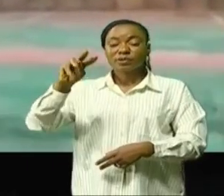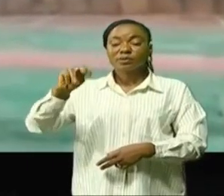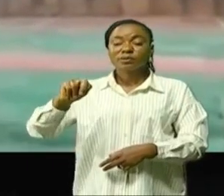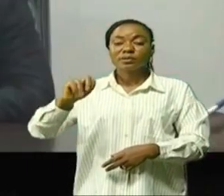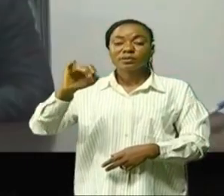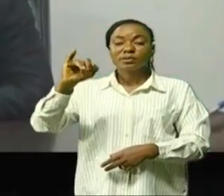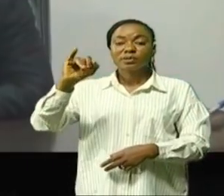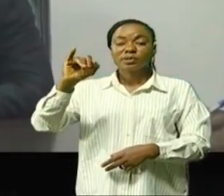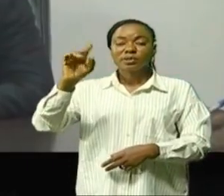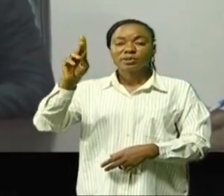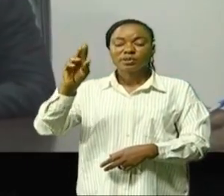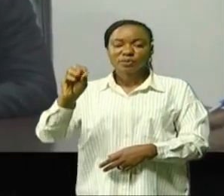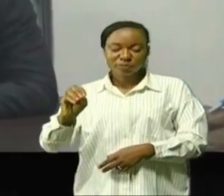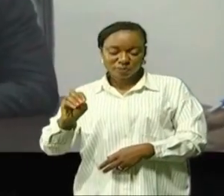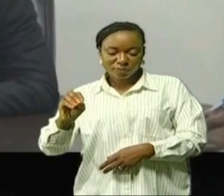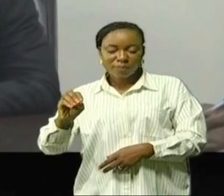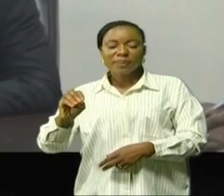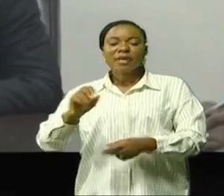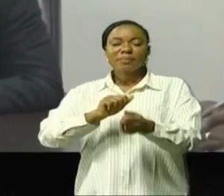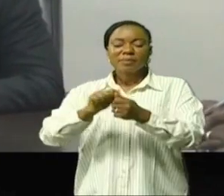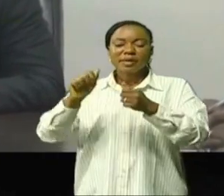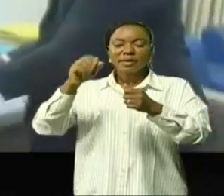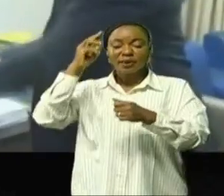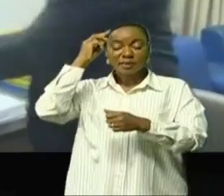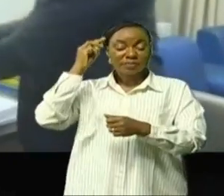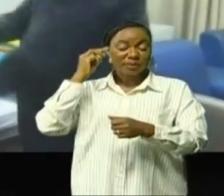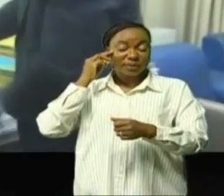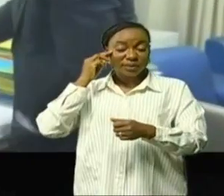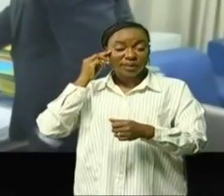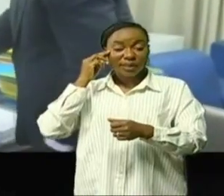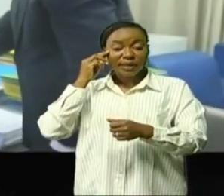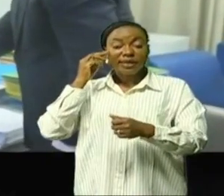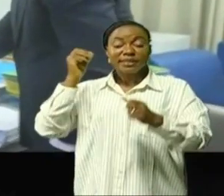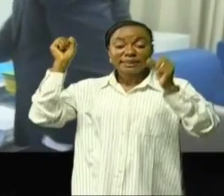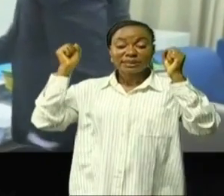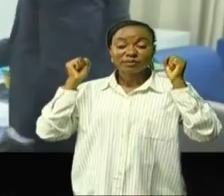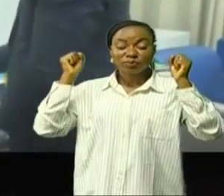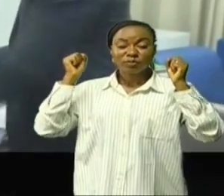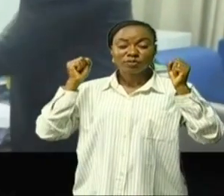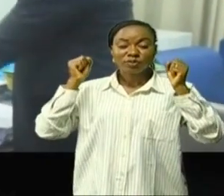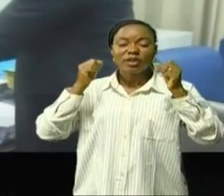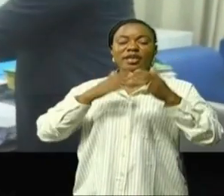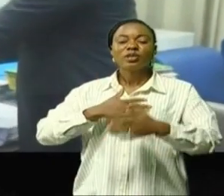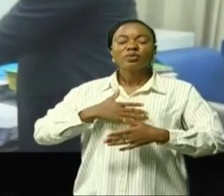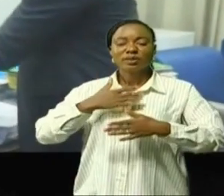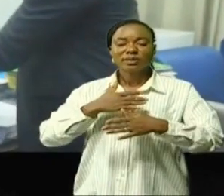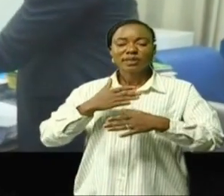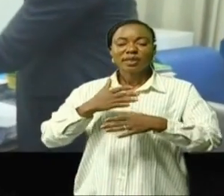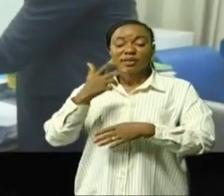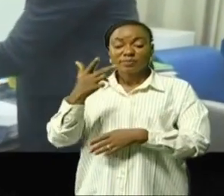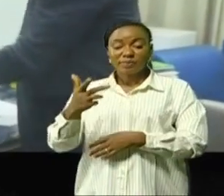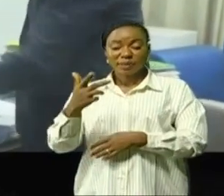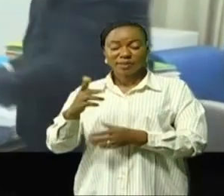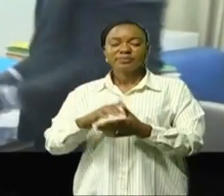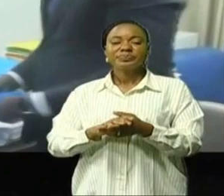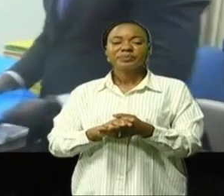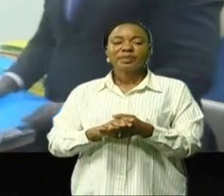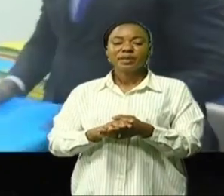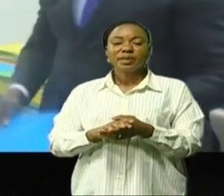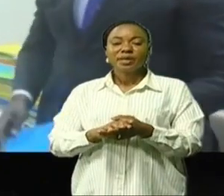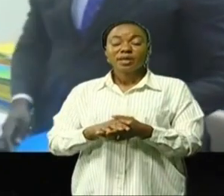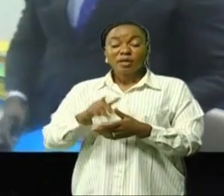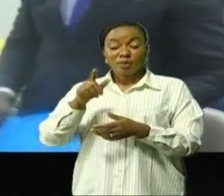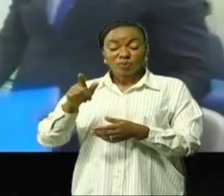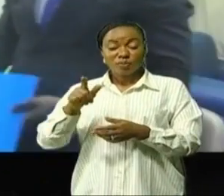nationale congolaise des judos par les ministres des sports et loisirs c'est mercredi 6 juillet 2022 dans la soirée maître Nikolianza s'est personnellement